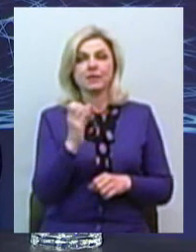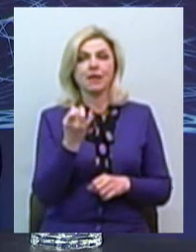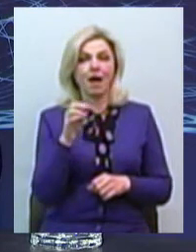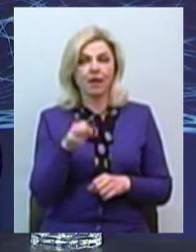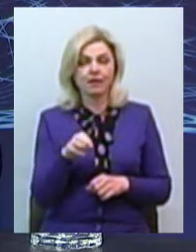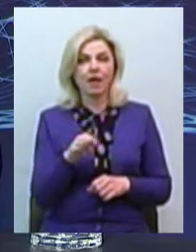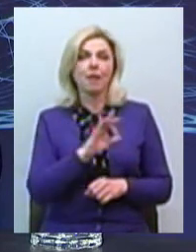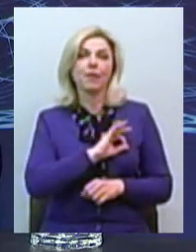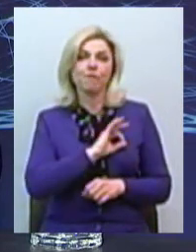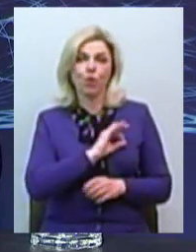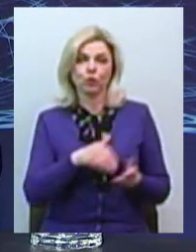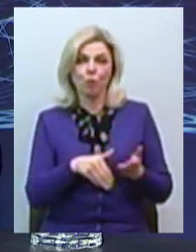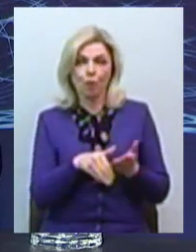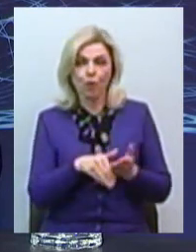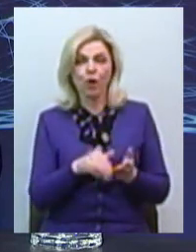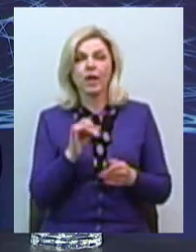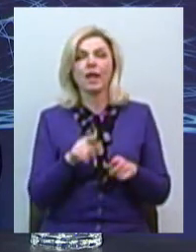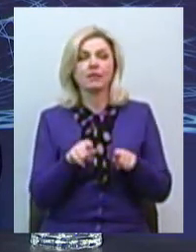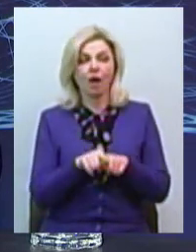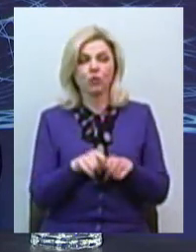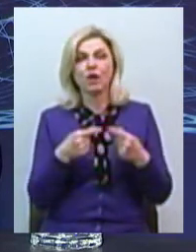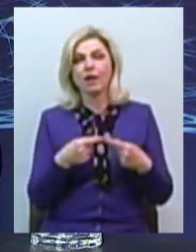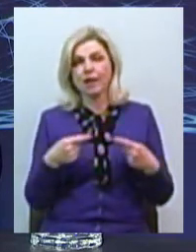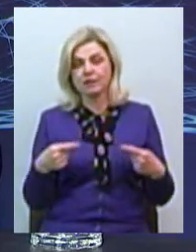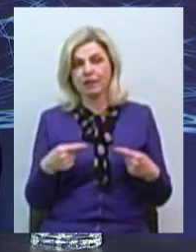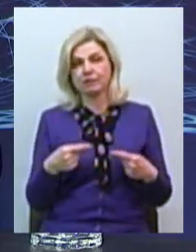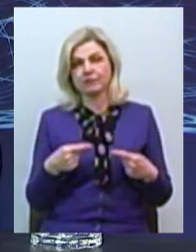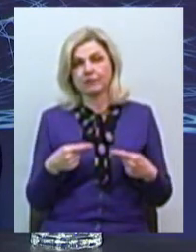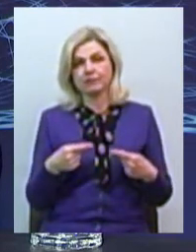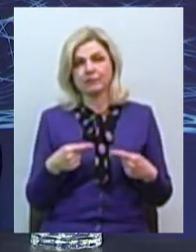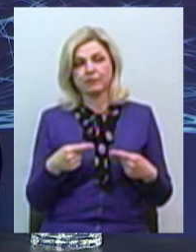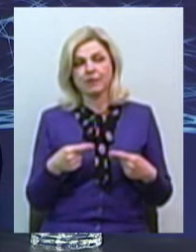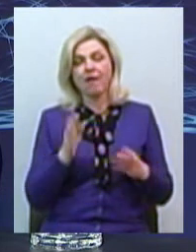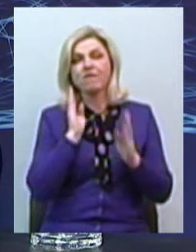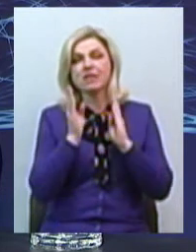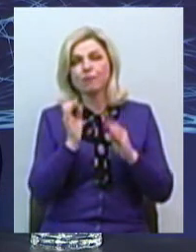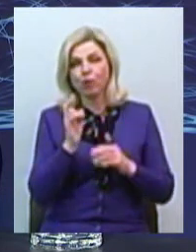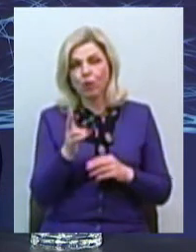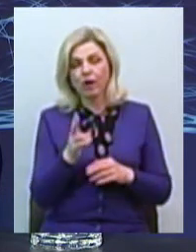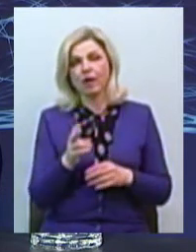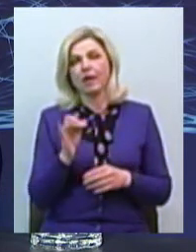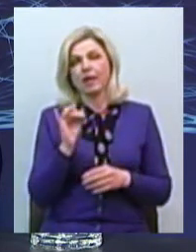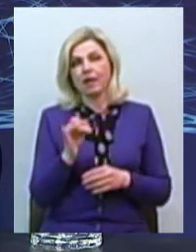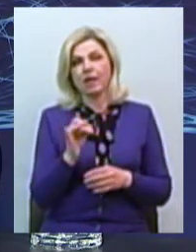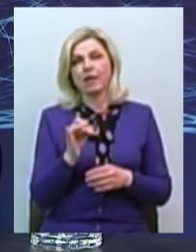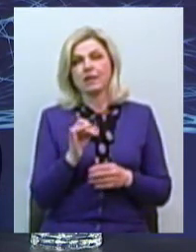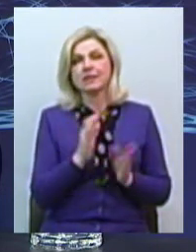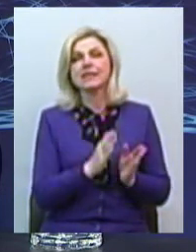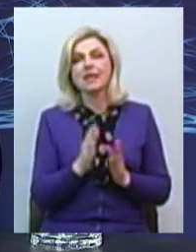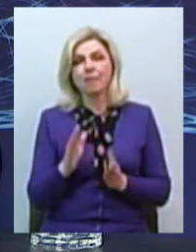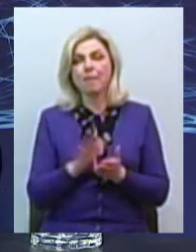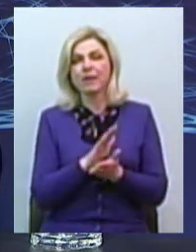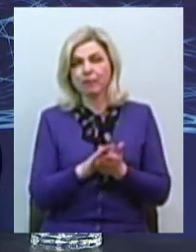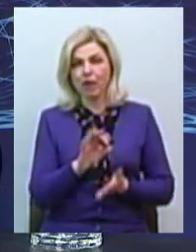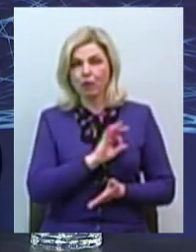правової допомоги. І також це різноманітні месенджери. Це і Facebook-сторінка системи безоплатної правової допомоги